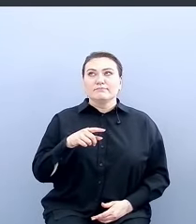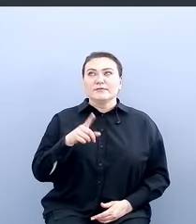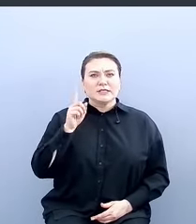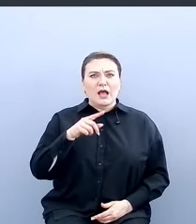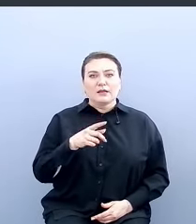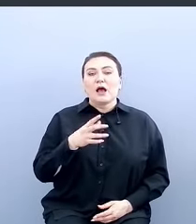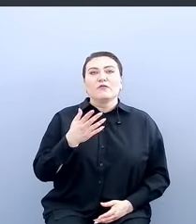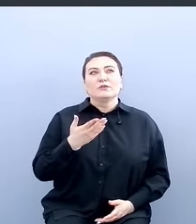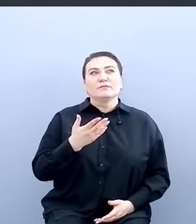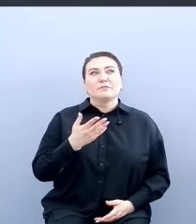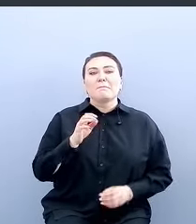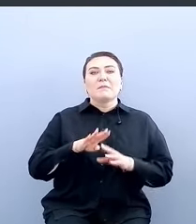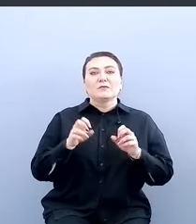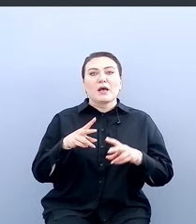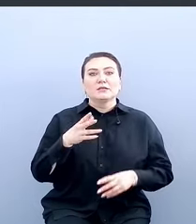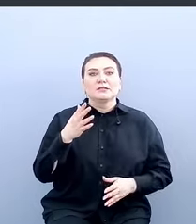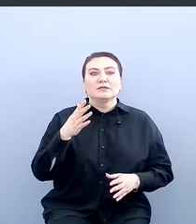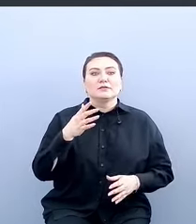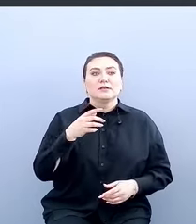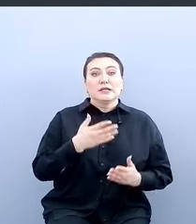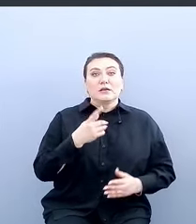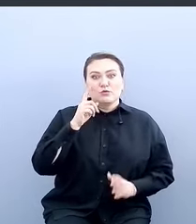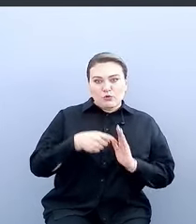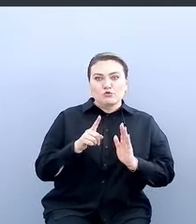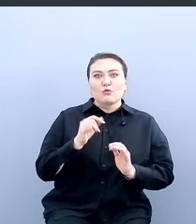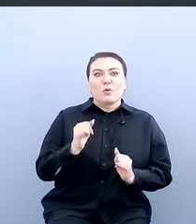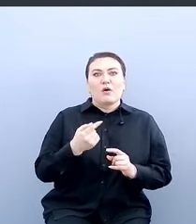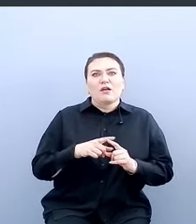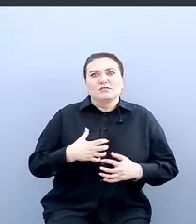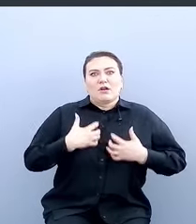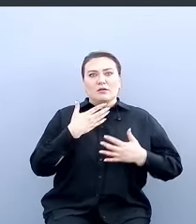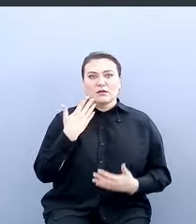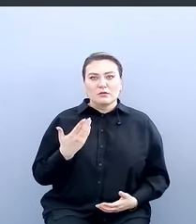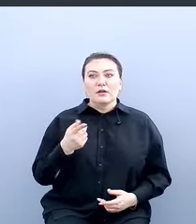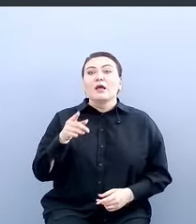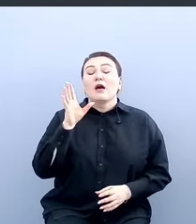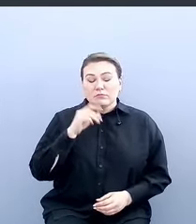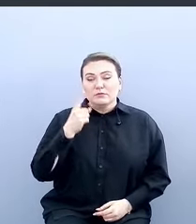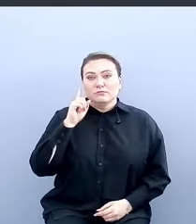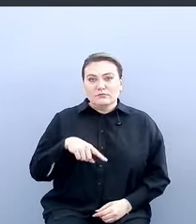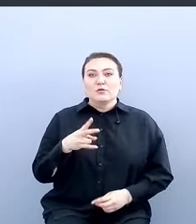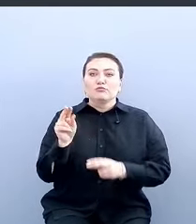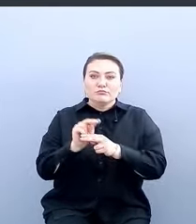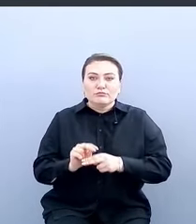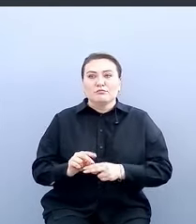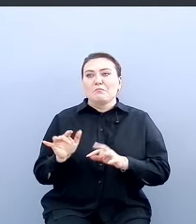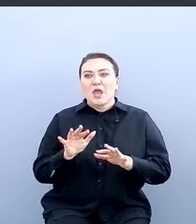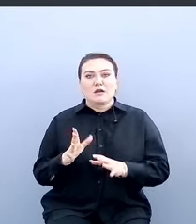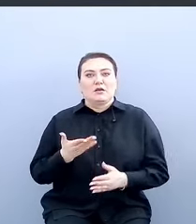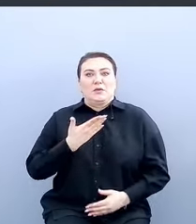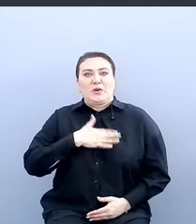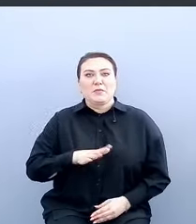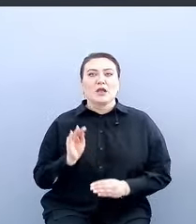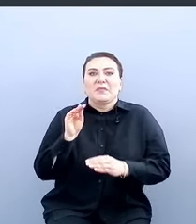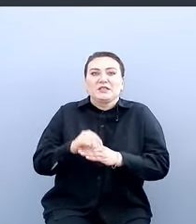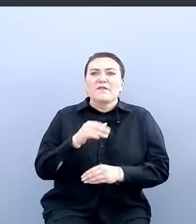страшное, если безопасность знает, что где-то что-то плохо. Ну, это нормально, можно работать, работать, можно какие-то меры компенсирующие применить, там, не